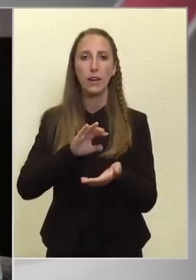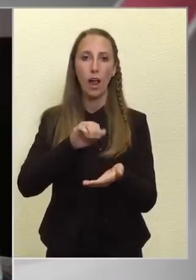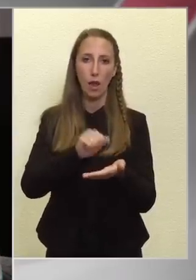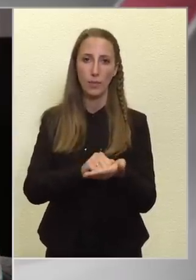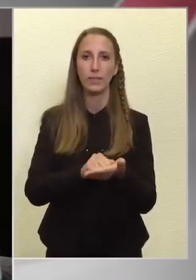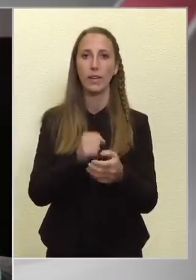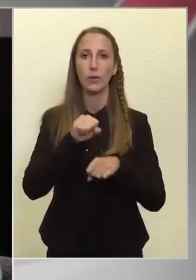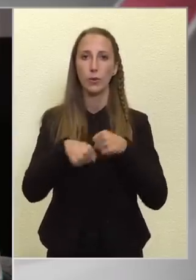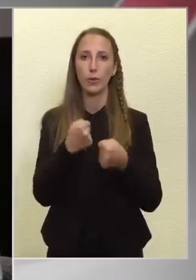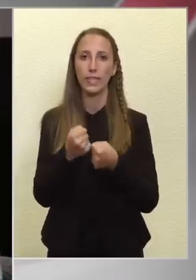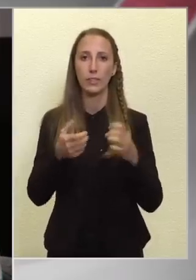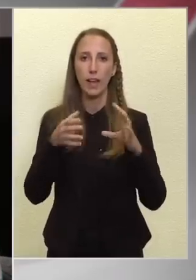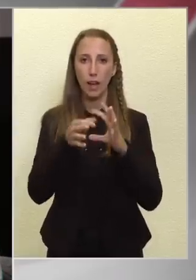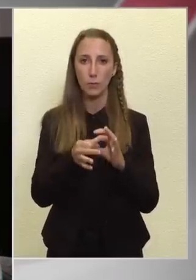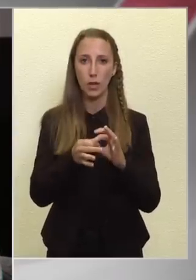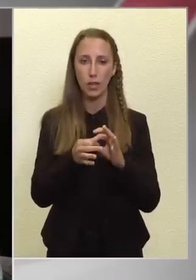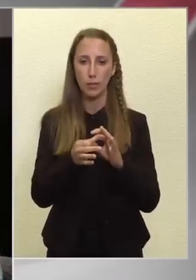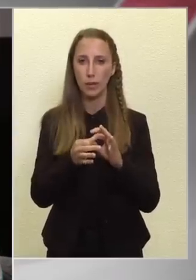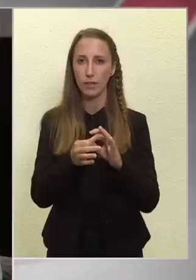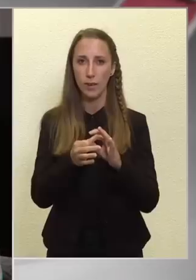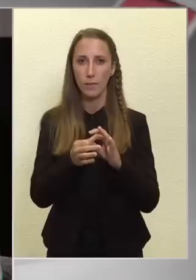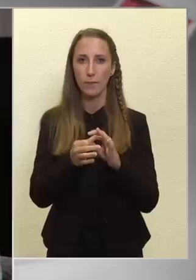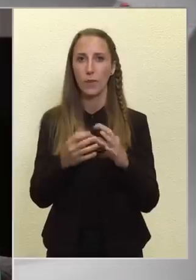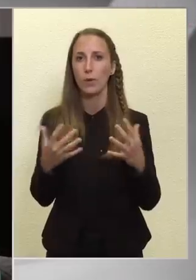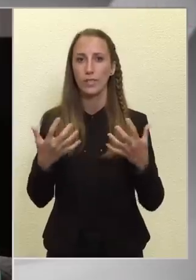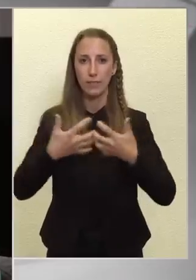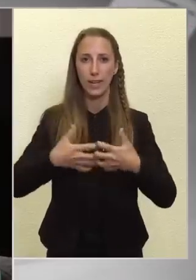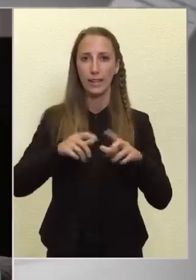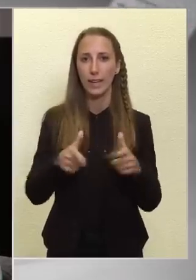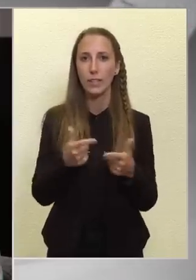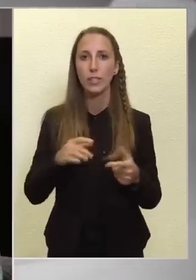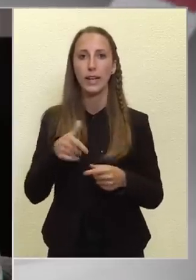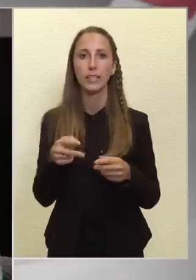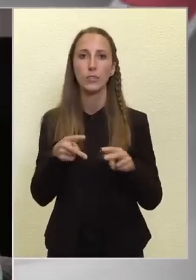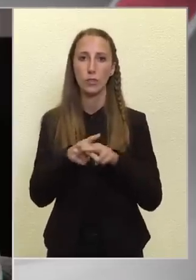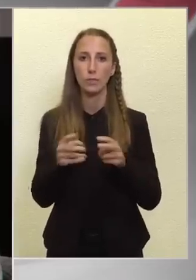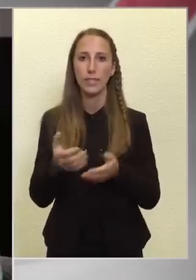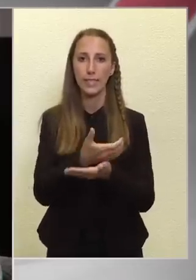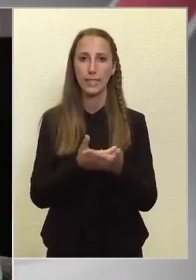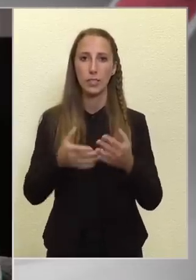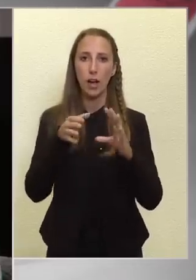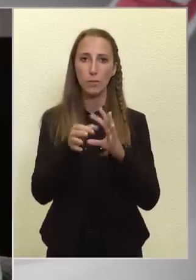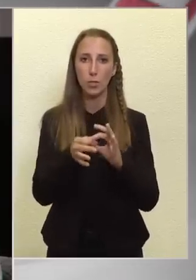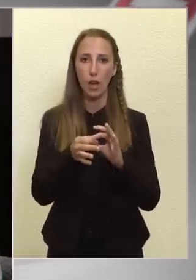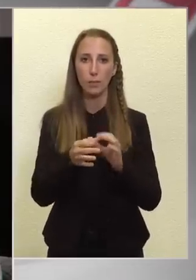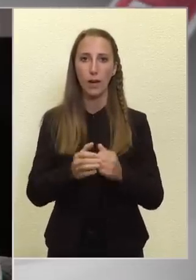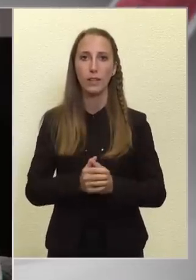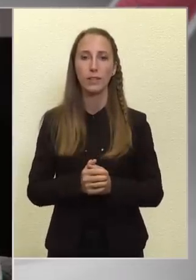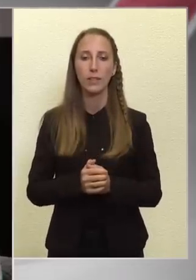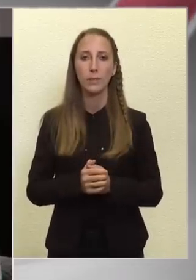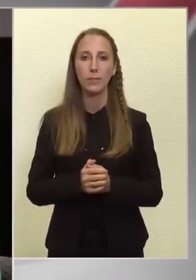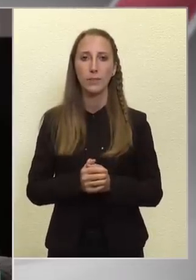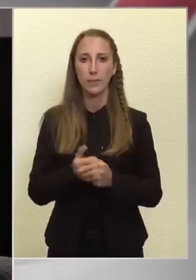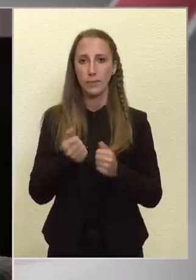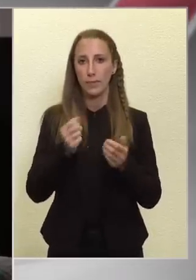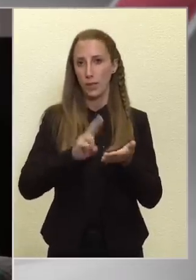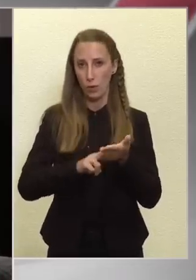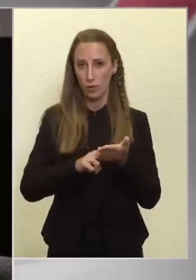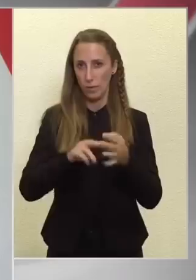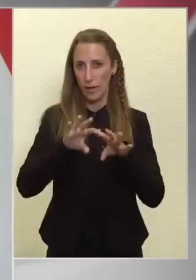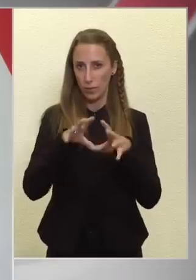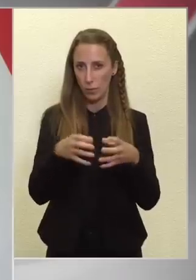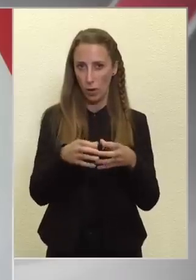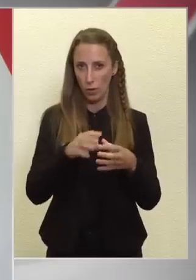működésével kapcsolatban, összeférhetetlenséggel és közbeszerzéssel kapcsolatban egy jogszabálycsomagot.